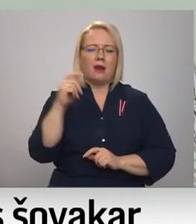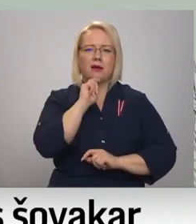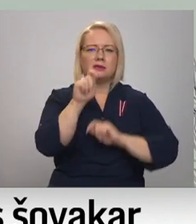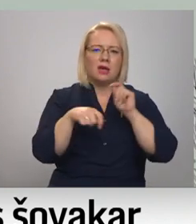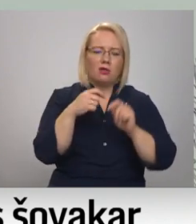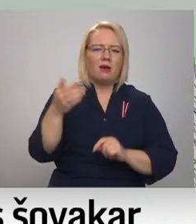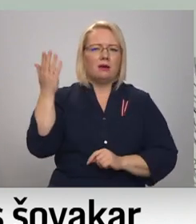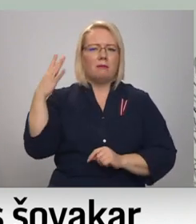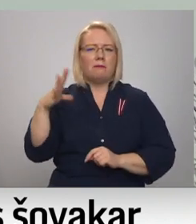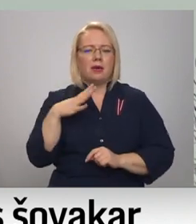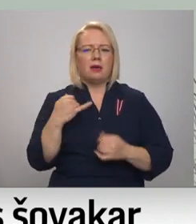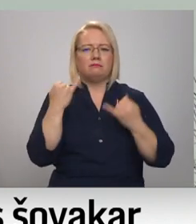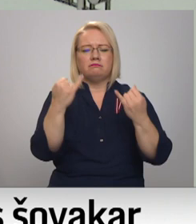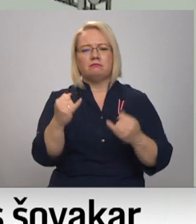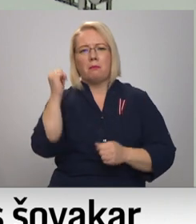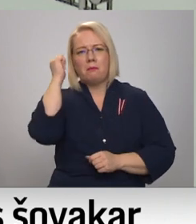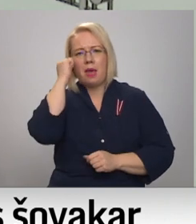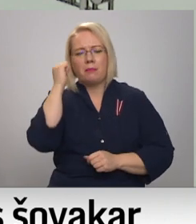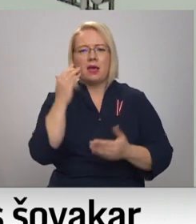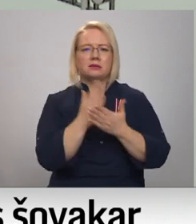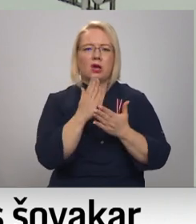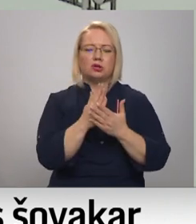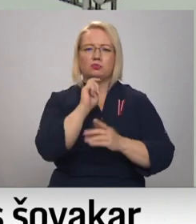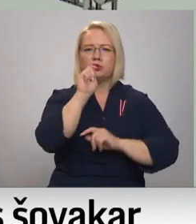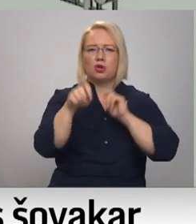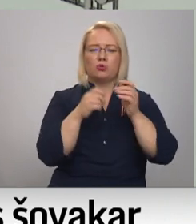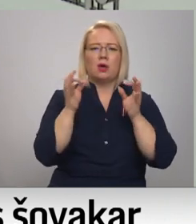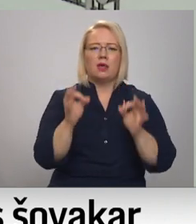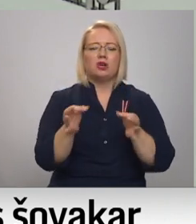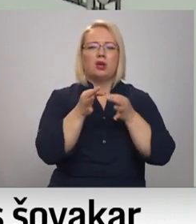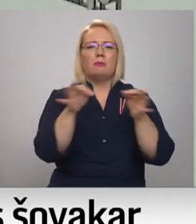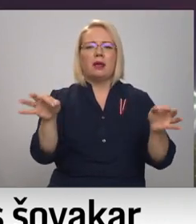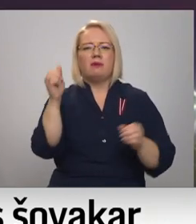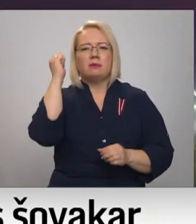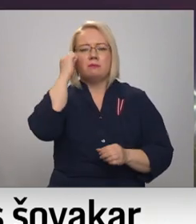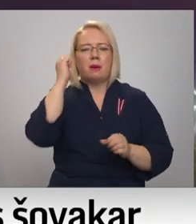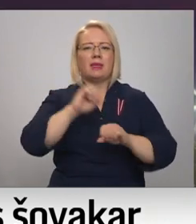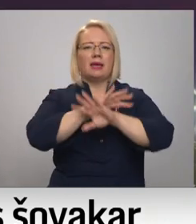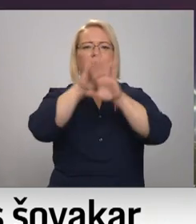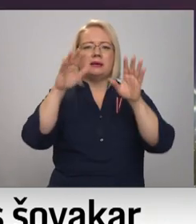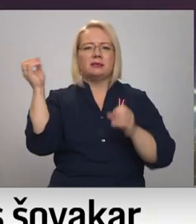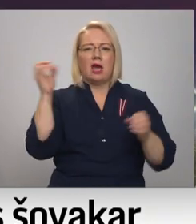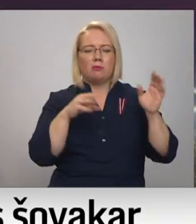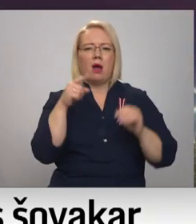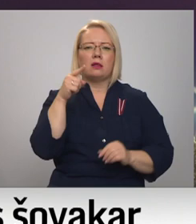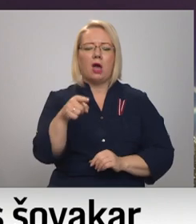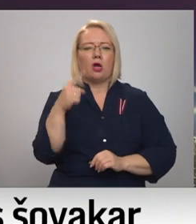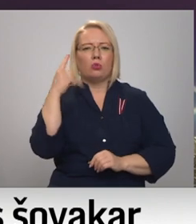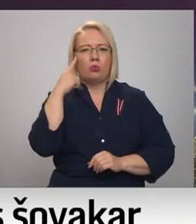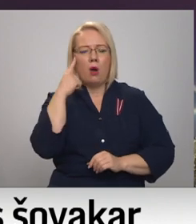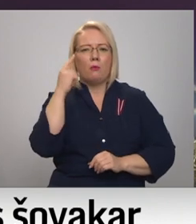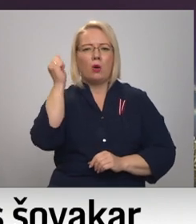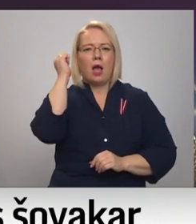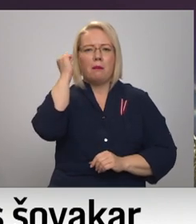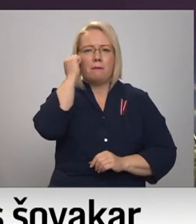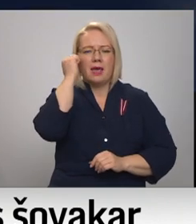ziedojuši piemiņai. Piemēram, es arī esi ziedojusi tieši brīvības piemnieku izgaidus mošanai ar tā domu, kā piemiņi,